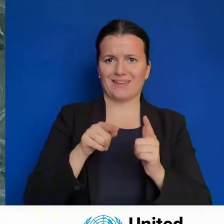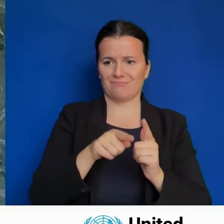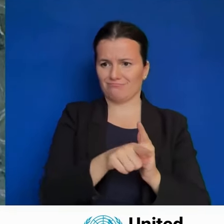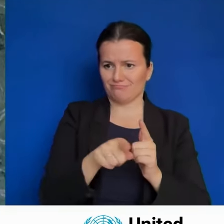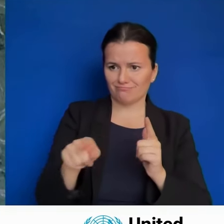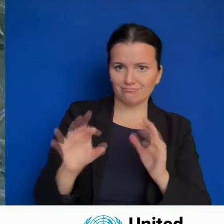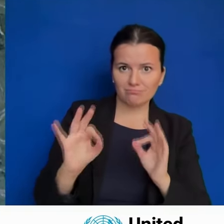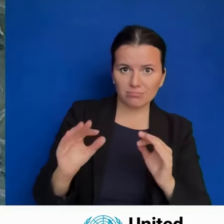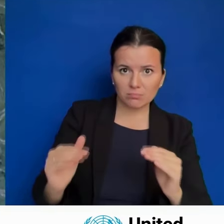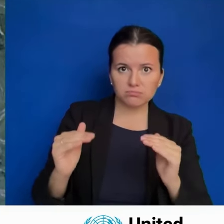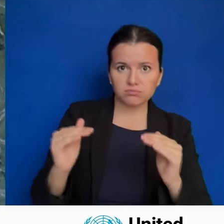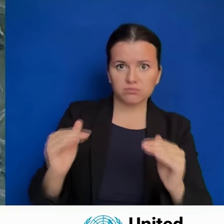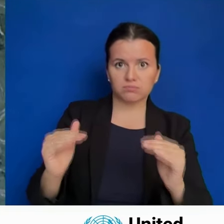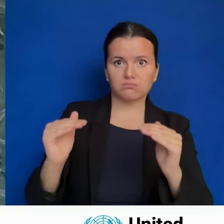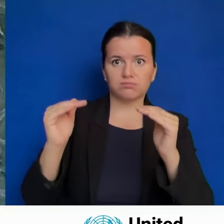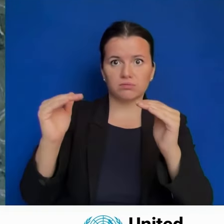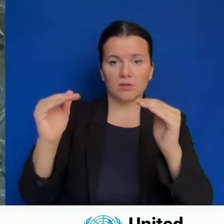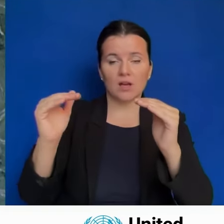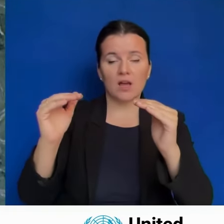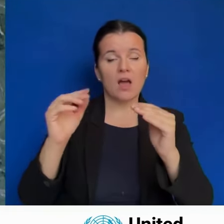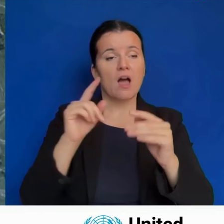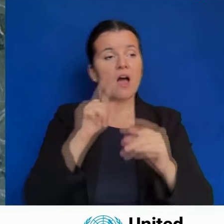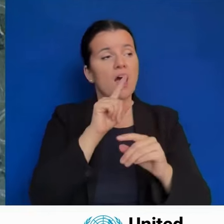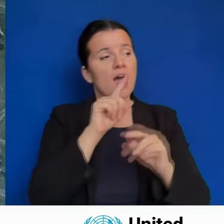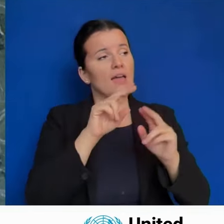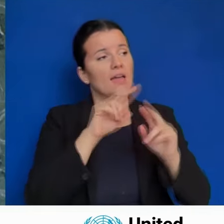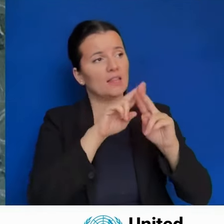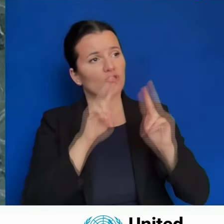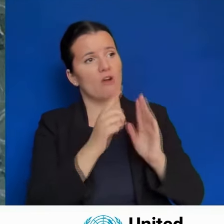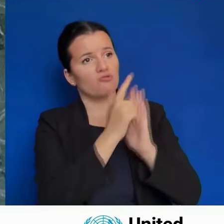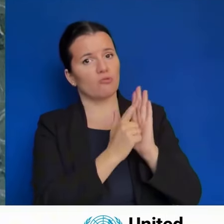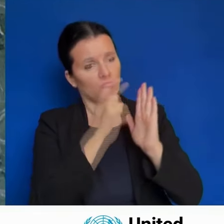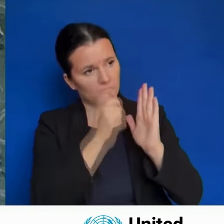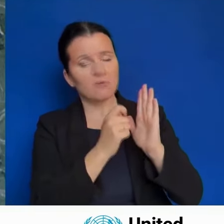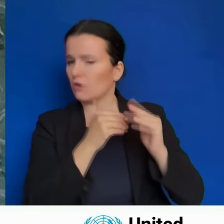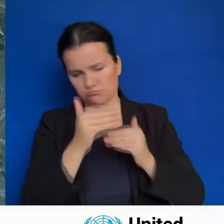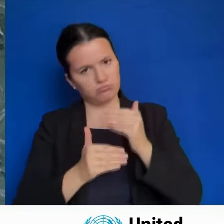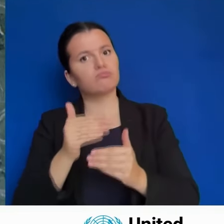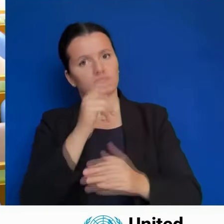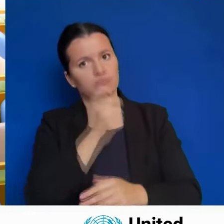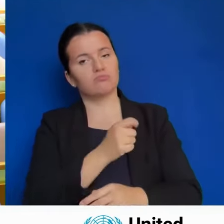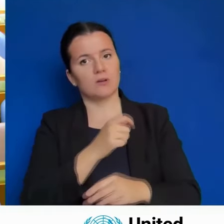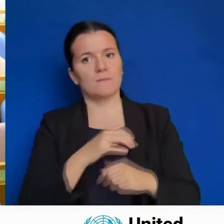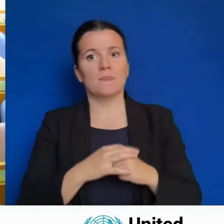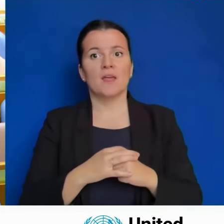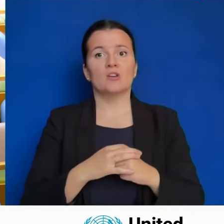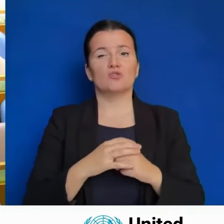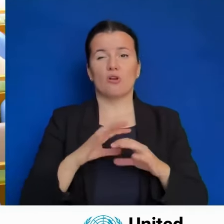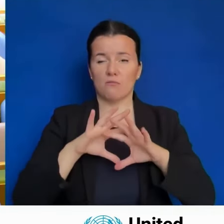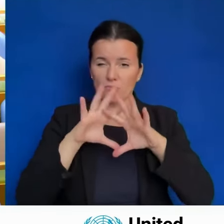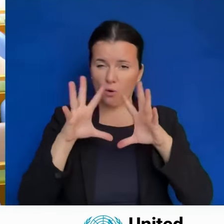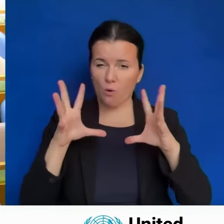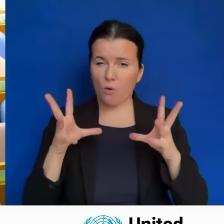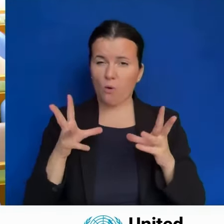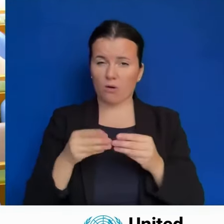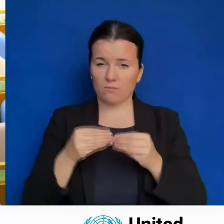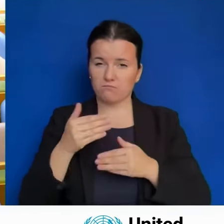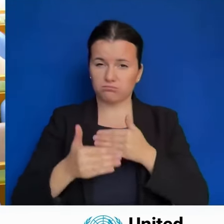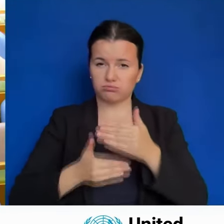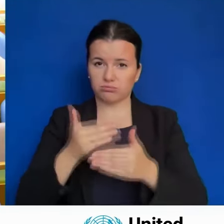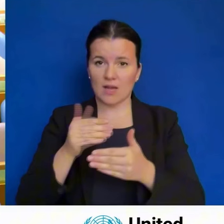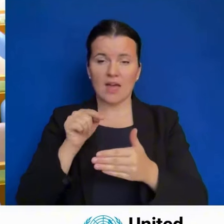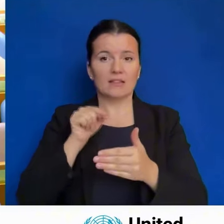processus, tout aussi inclusif, est une promesse d'espoir qui passe nécessairement par une gouvernance transparente et